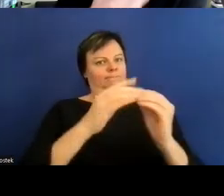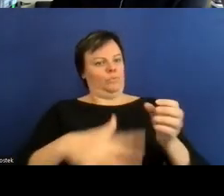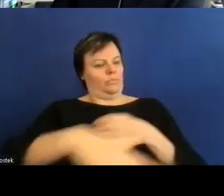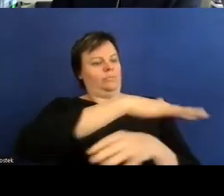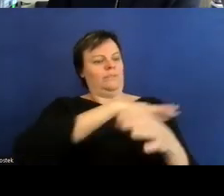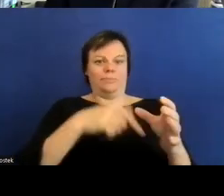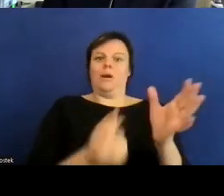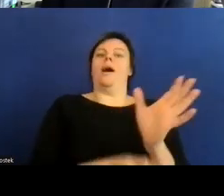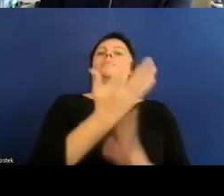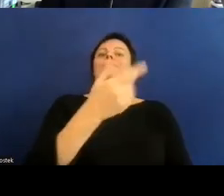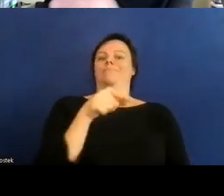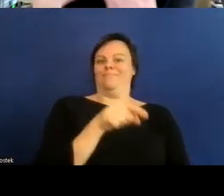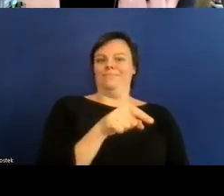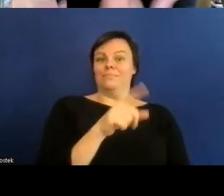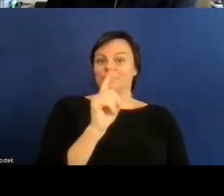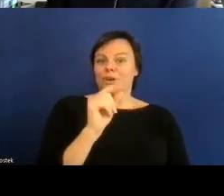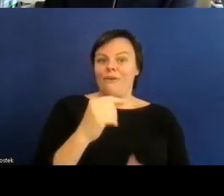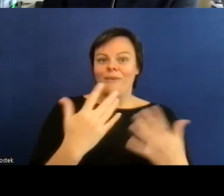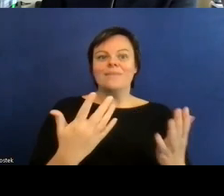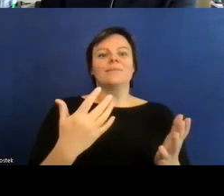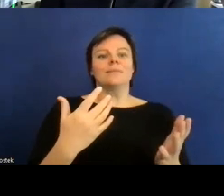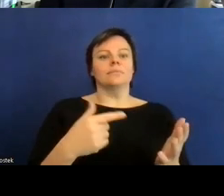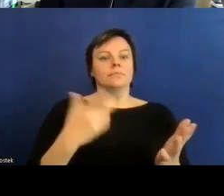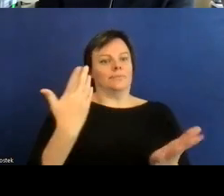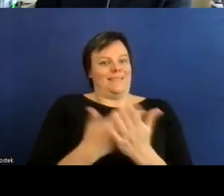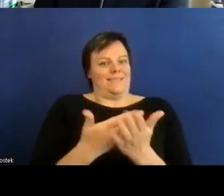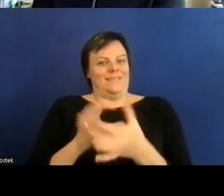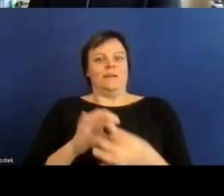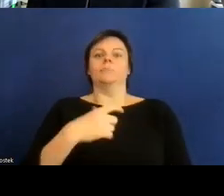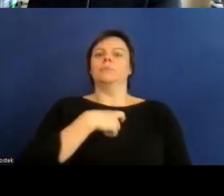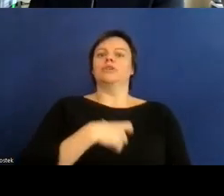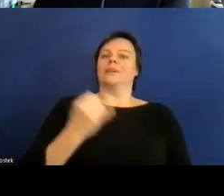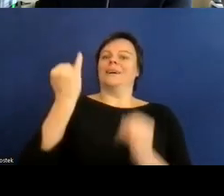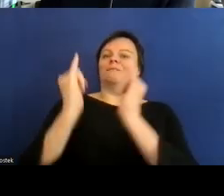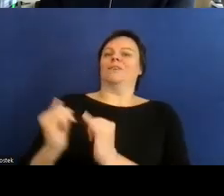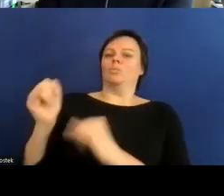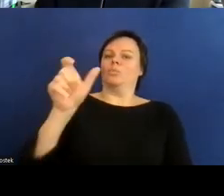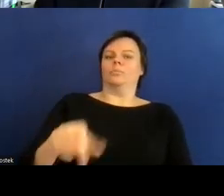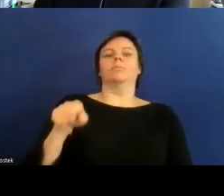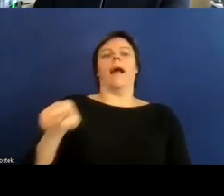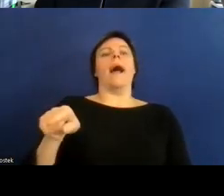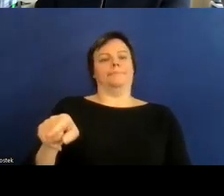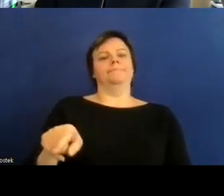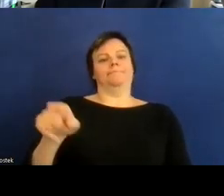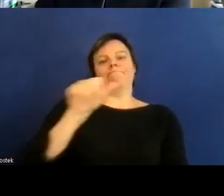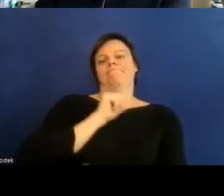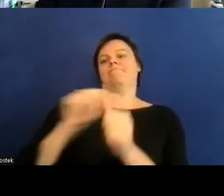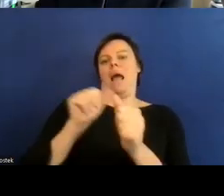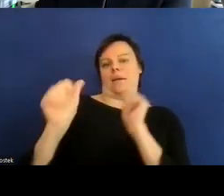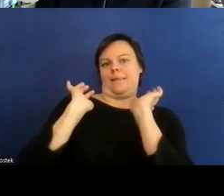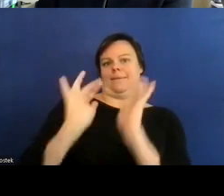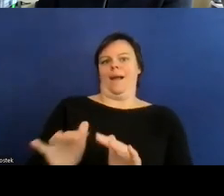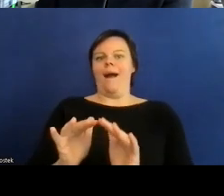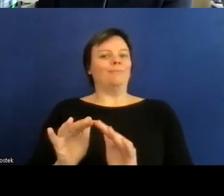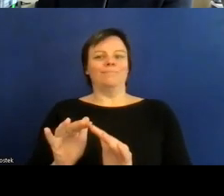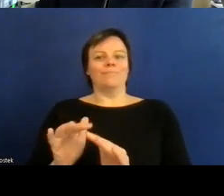individuum letzten endes also einen vermeintlichen mangel hat sondern eben auch dass eine nicht gestaltete umgebung eine